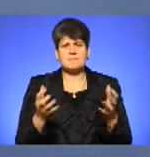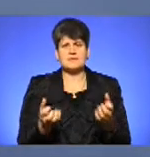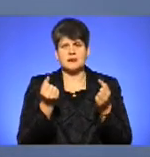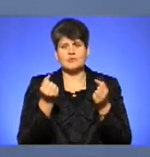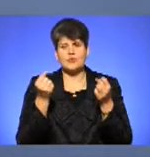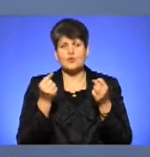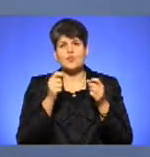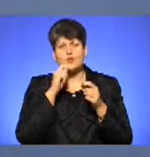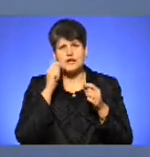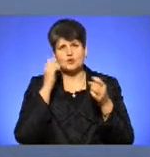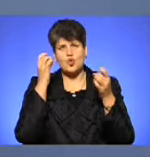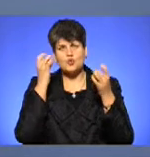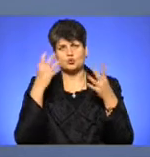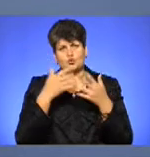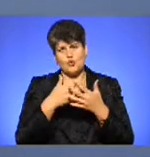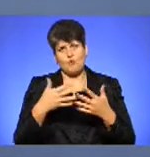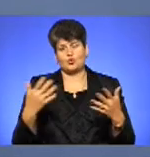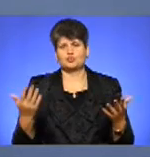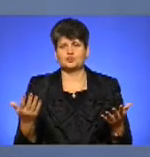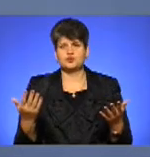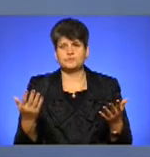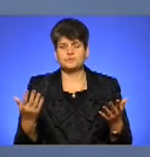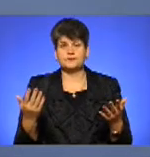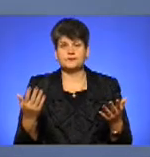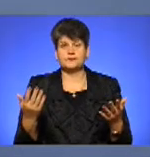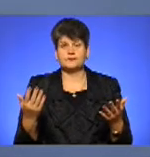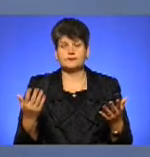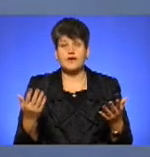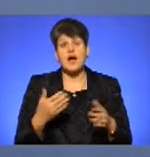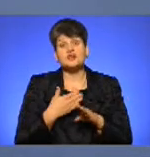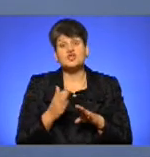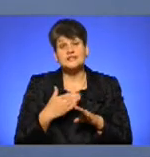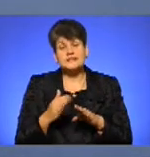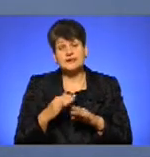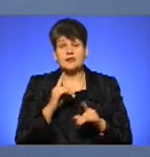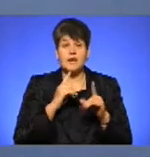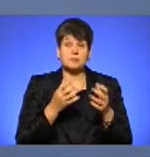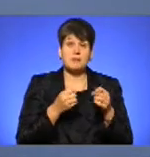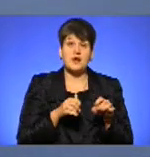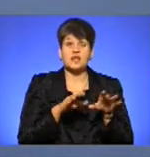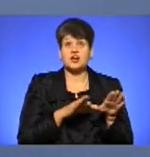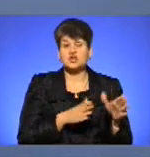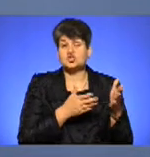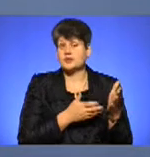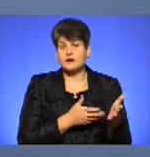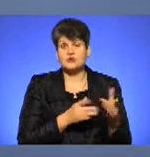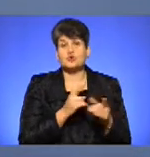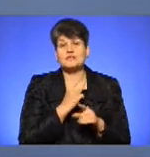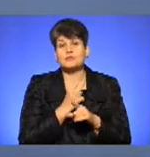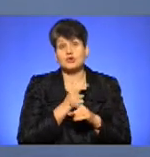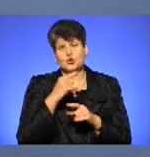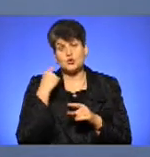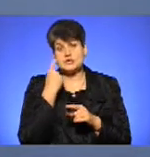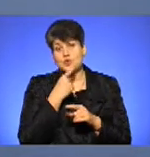культурного продукту, українськомовного культурного продукту. Ну, а частина рад приймає рішення щодо заборони